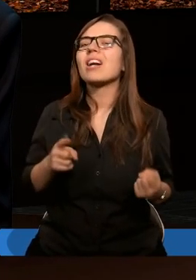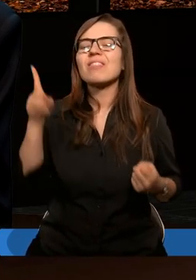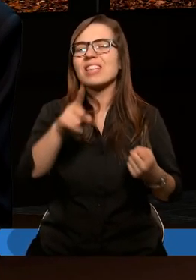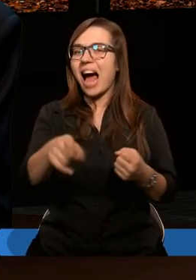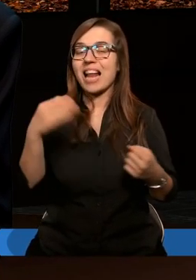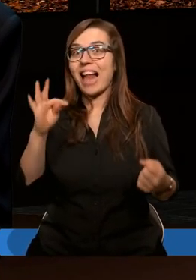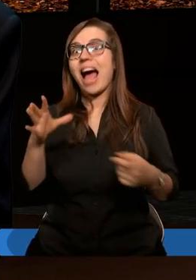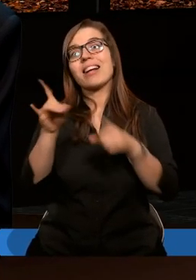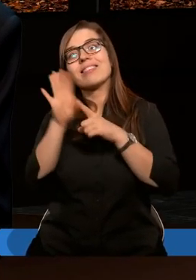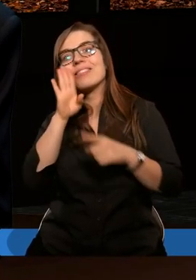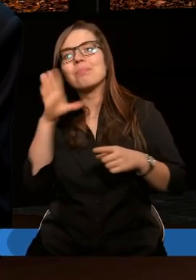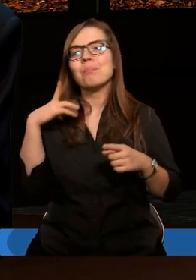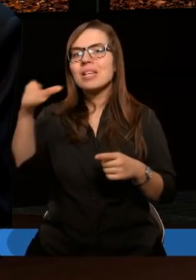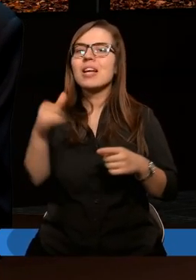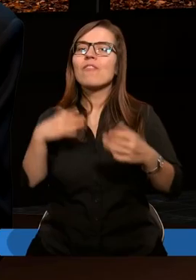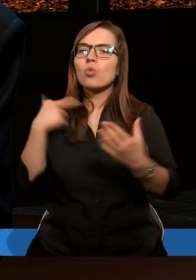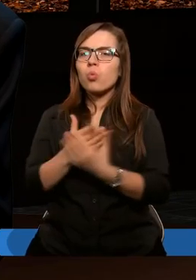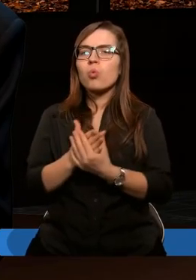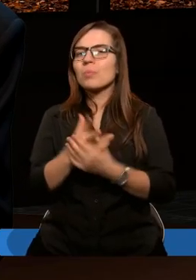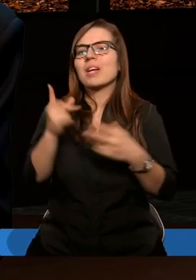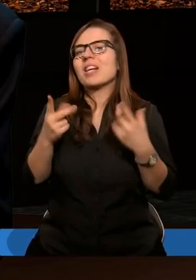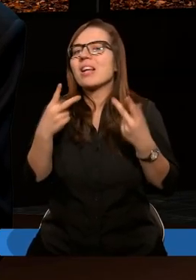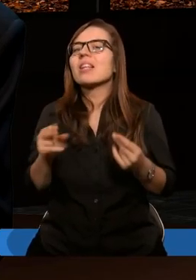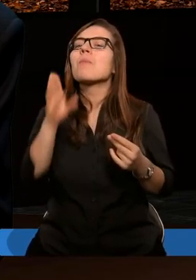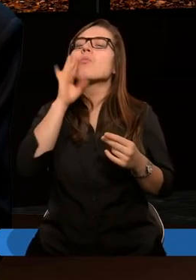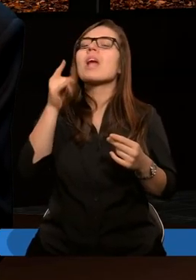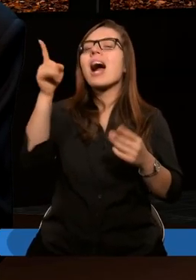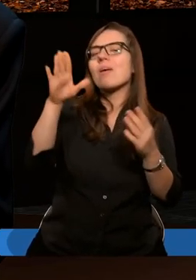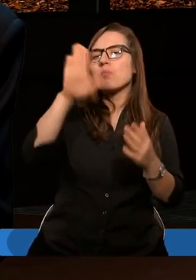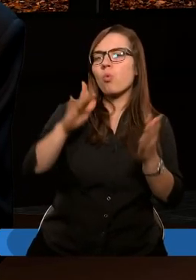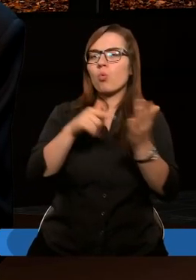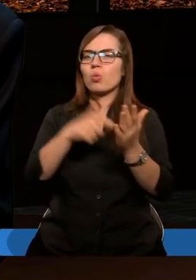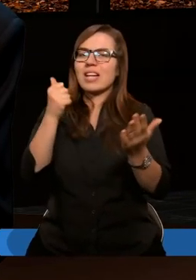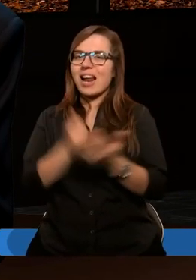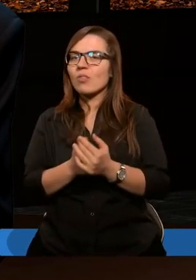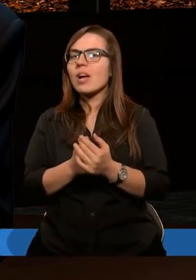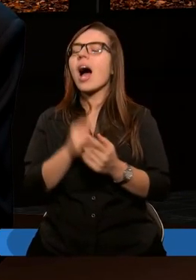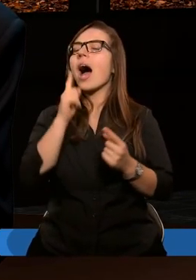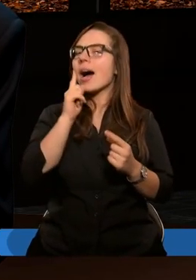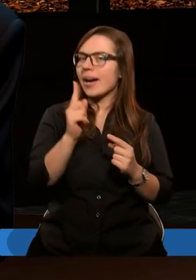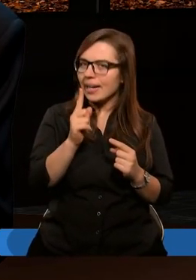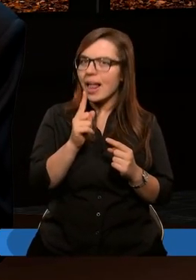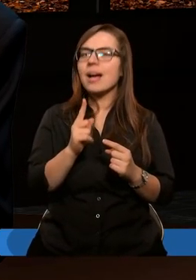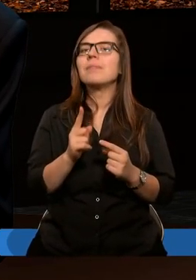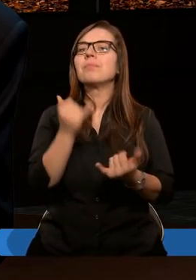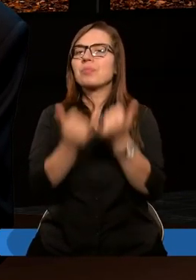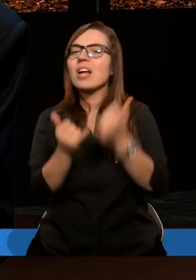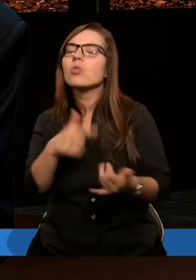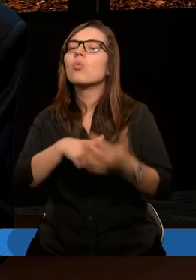dostatecznie nie będziemy w służbie taką, jaką Bóg ustanowił. Natomiast jeśli